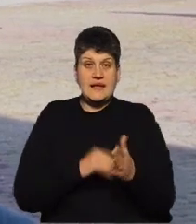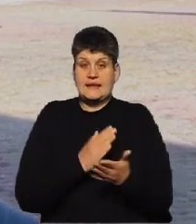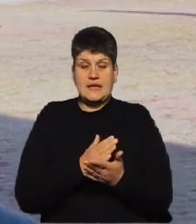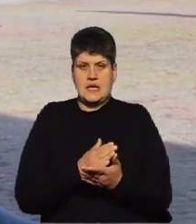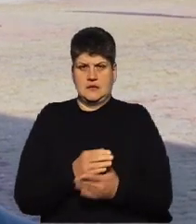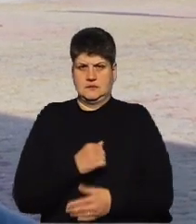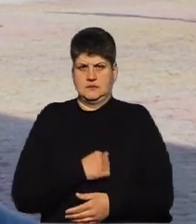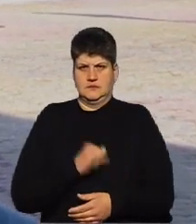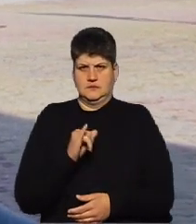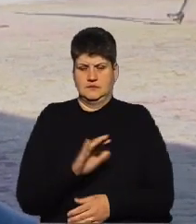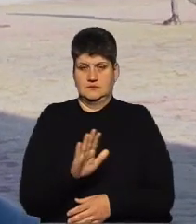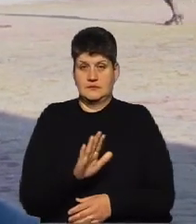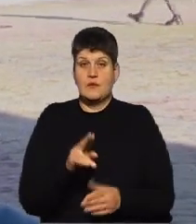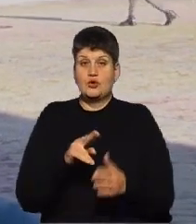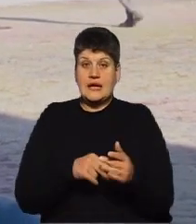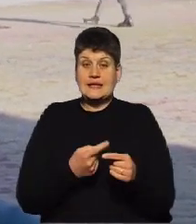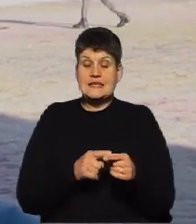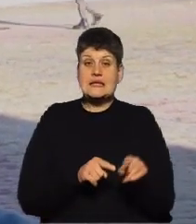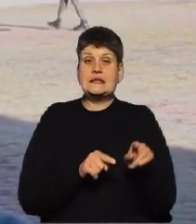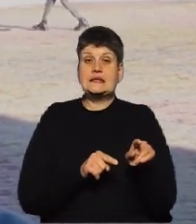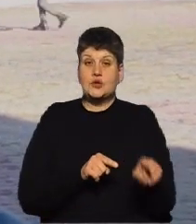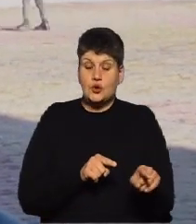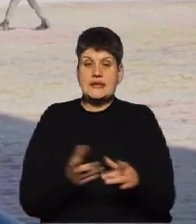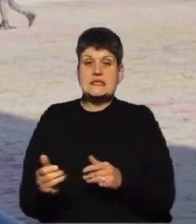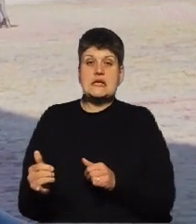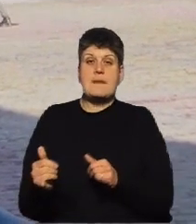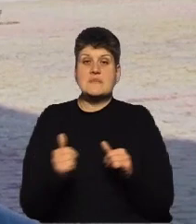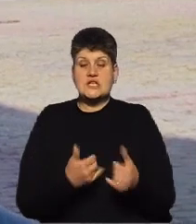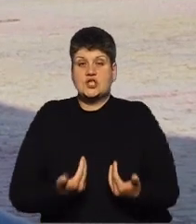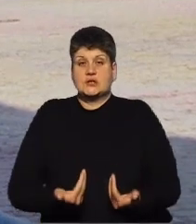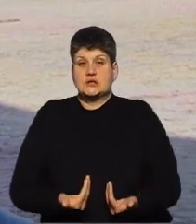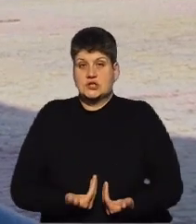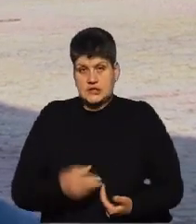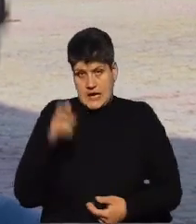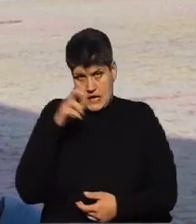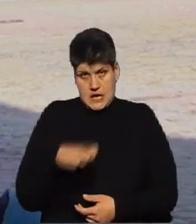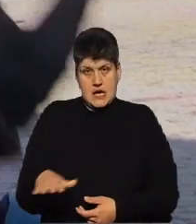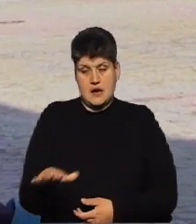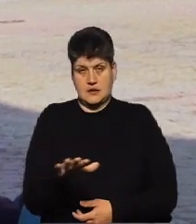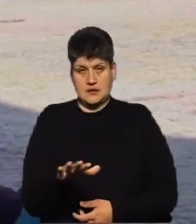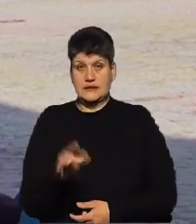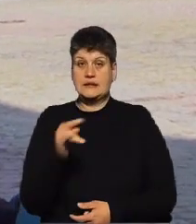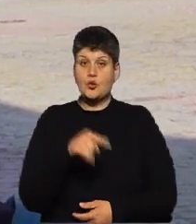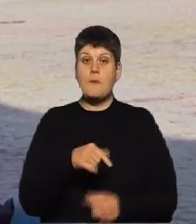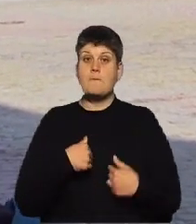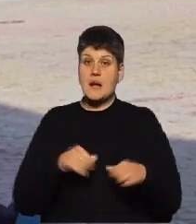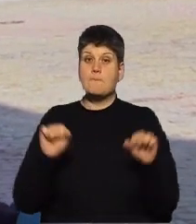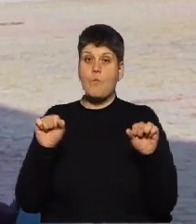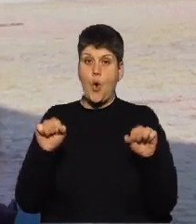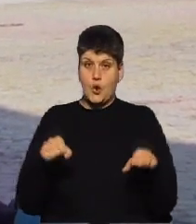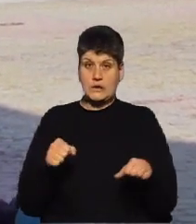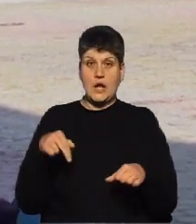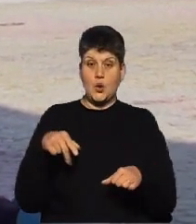Податок – це той інструмент, який забезпечує життєдіяльність країни. Для того, щоб ми могли ходити з вами